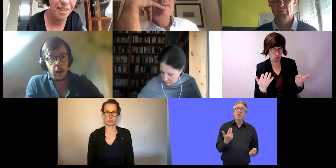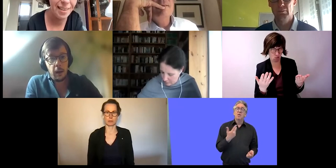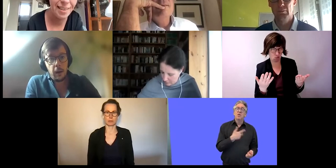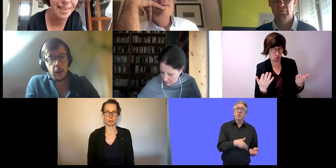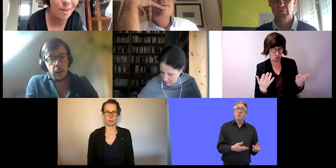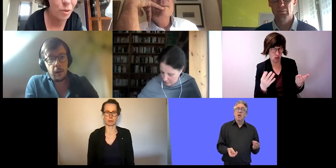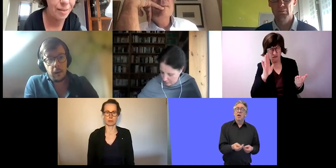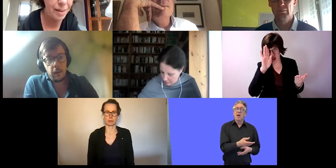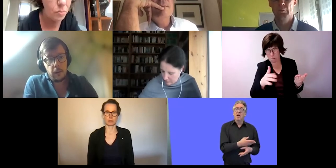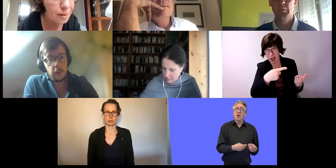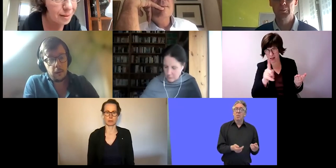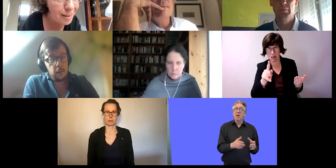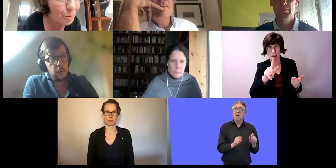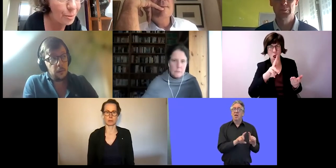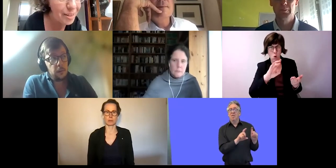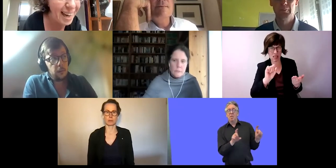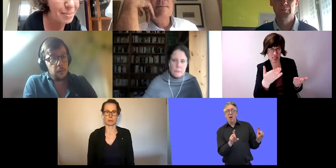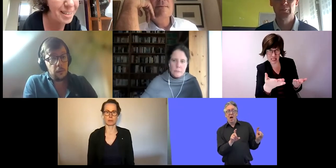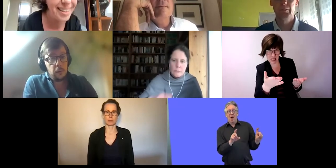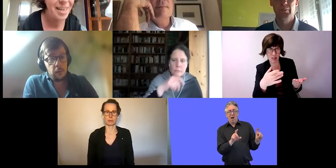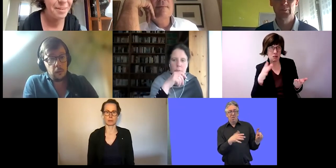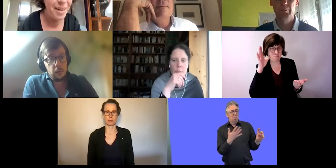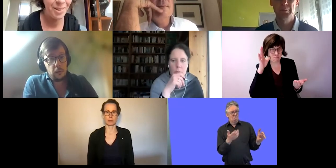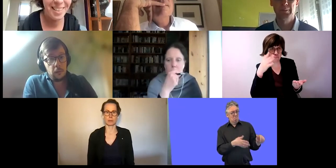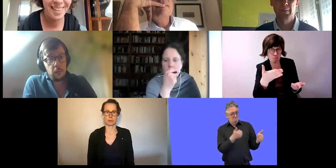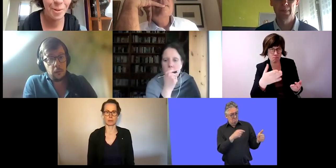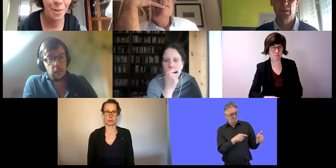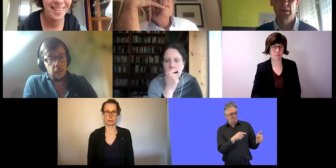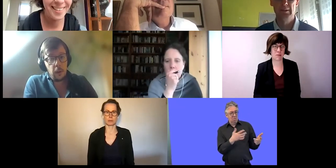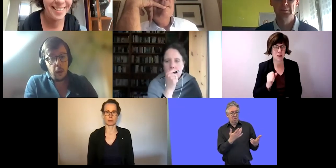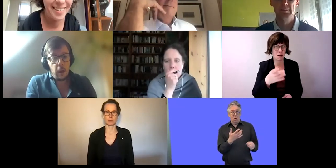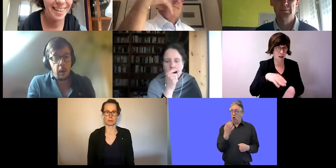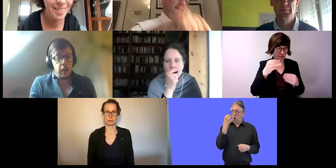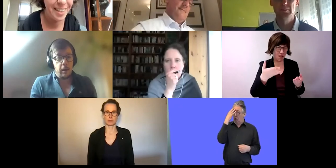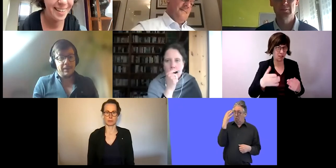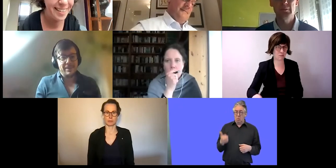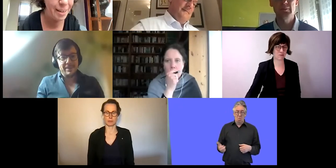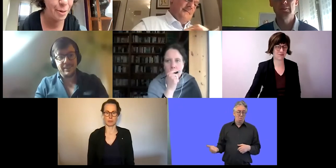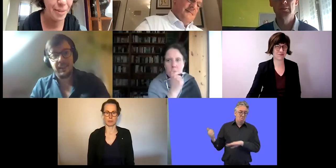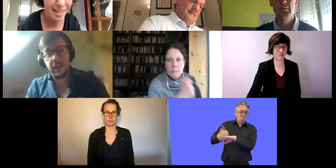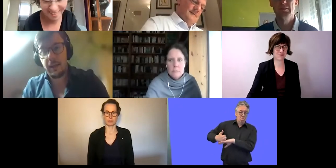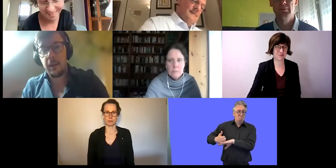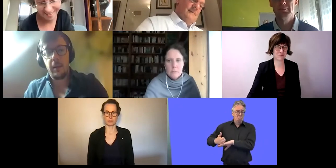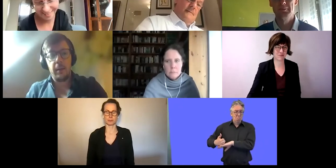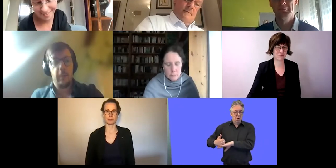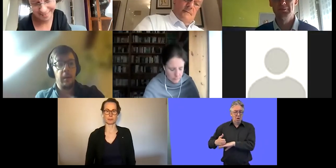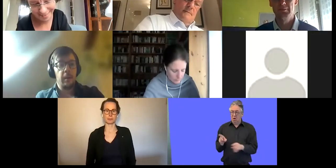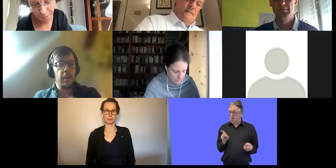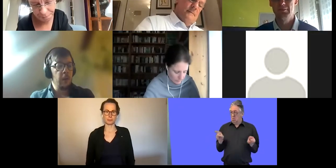Wie seht ihr das? Luis, magst du, ich höre dich atmen, magst du dich dazu äußern? Hast du da deine Wortmeldung?